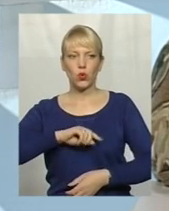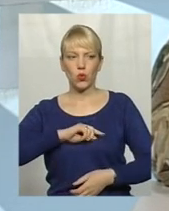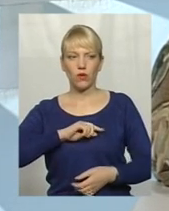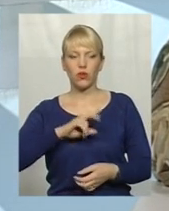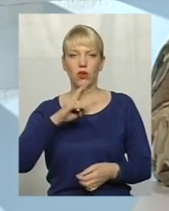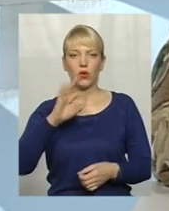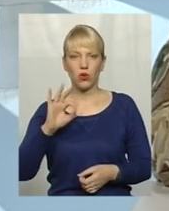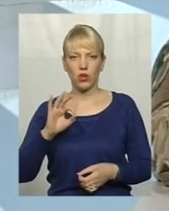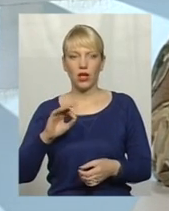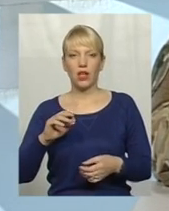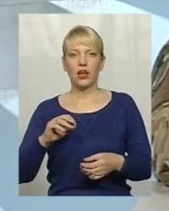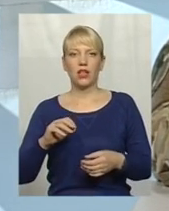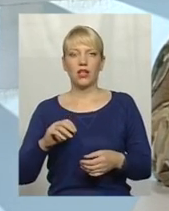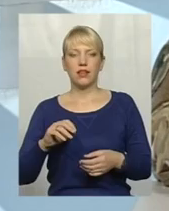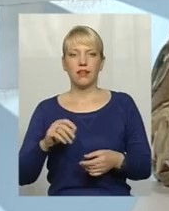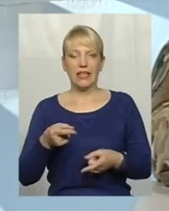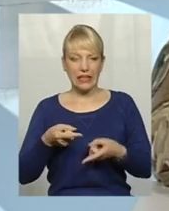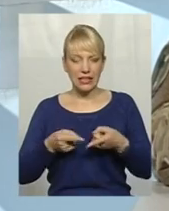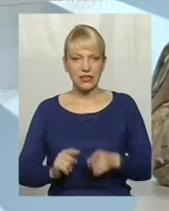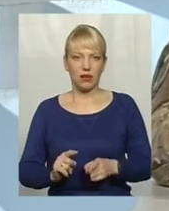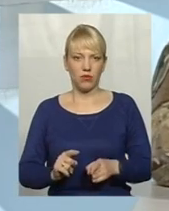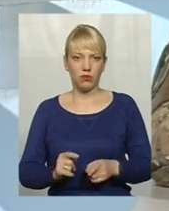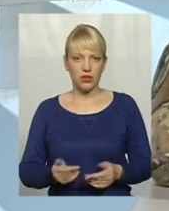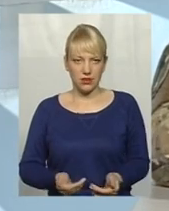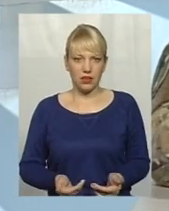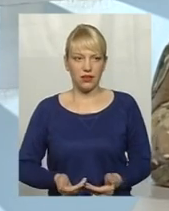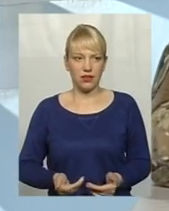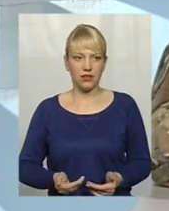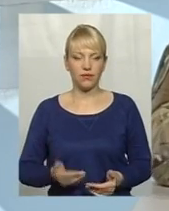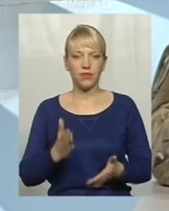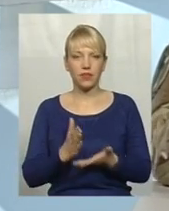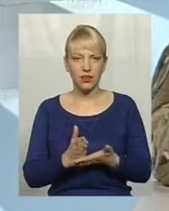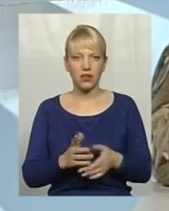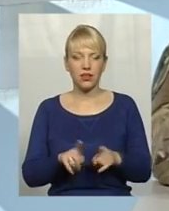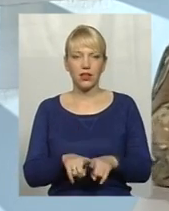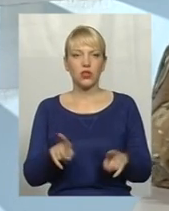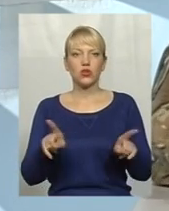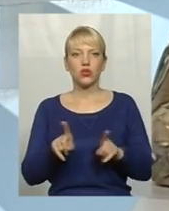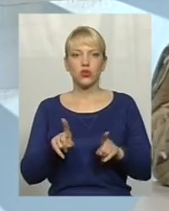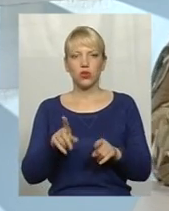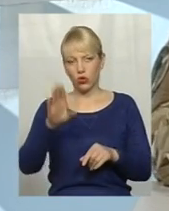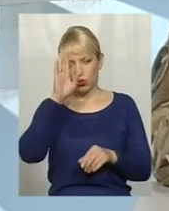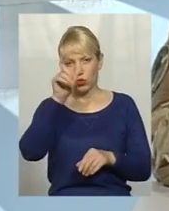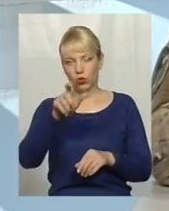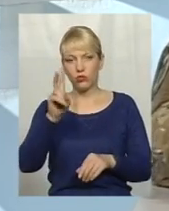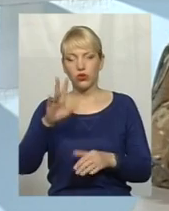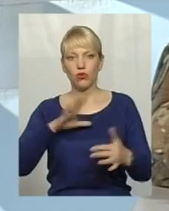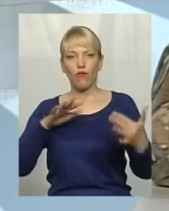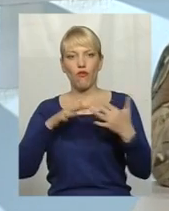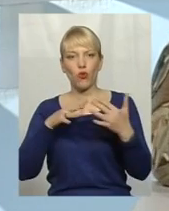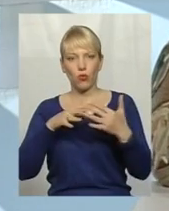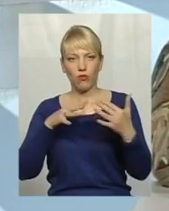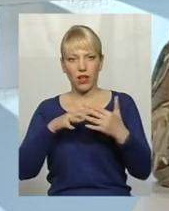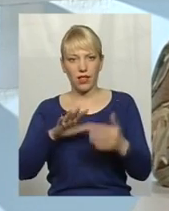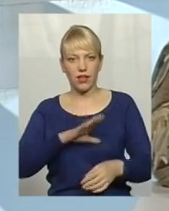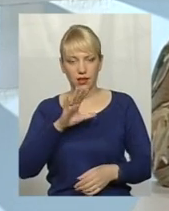Але картина на самому є така, що ті хлопці, які воюють,